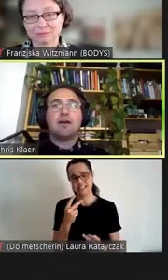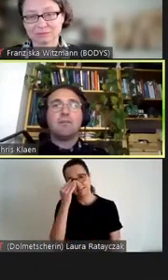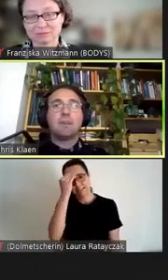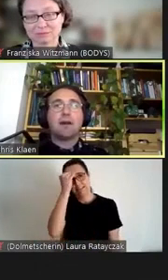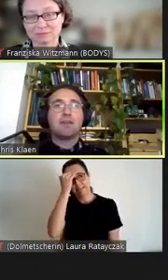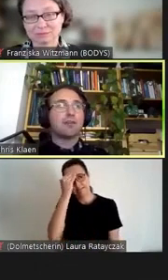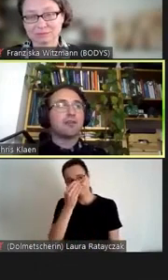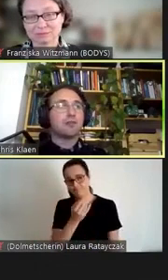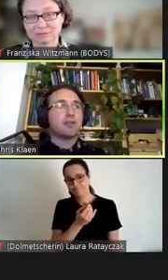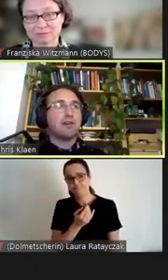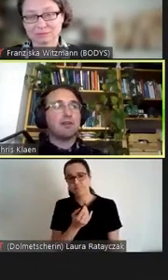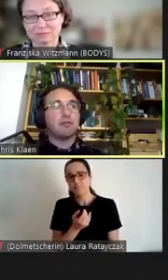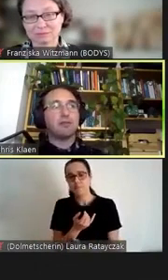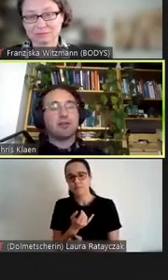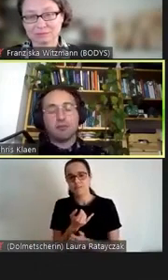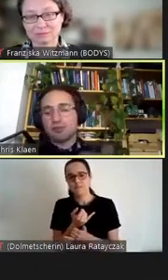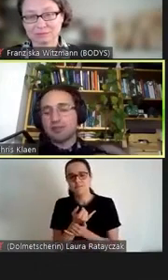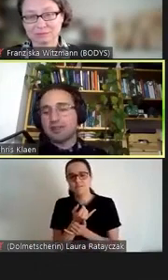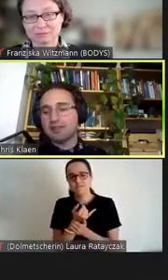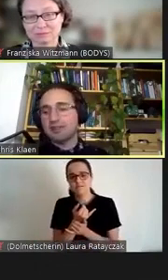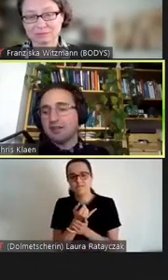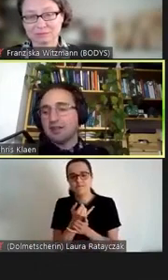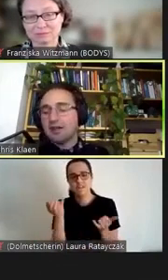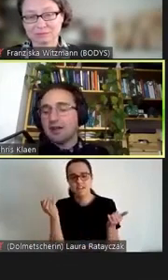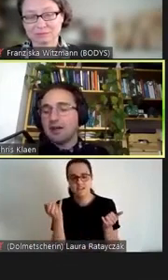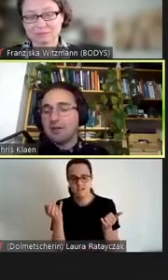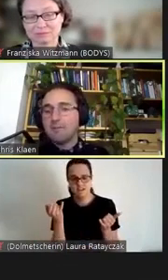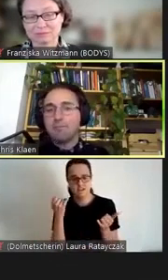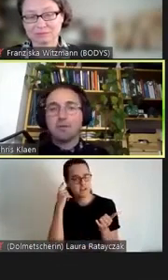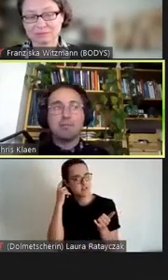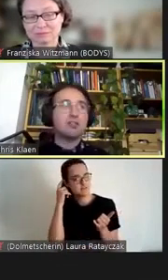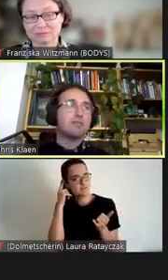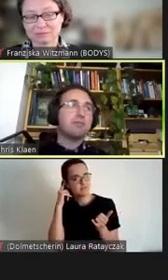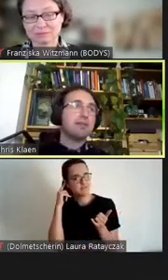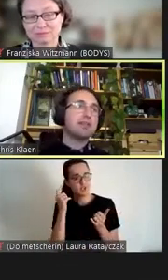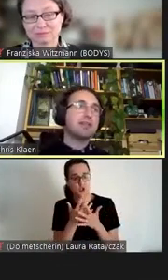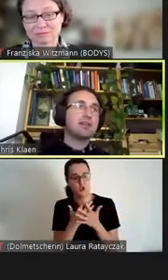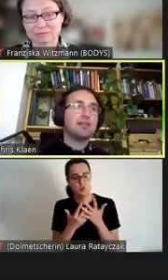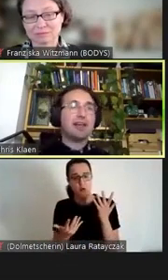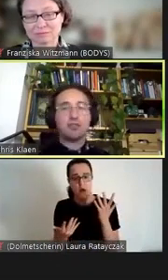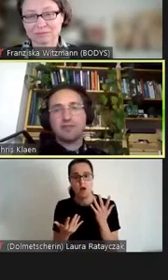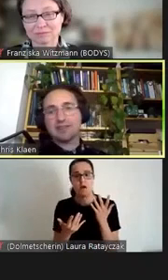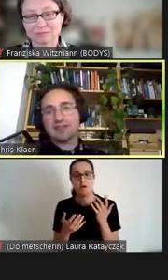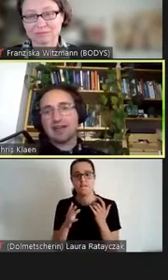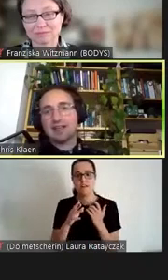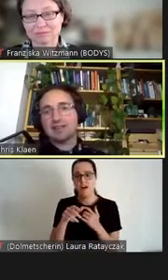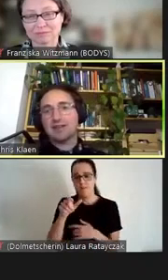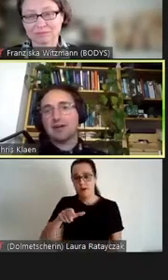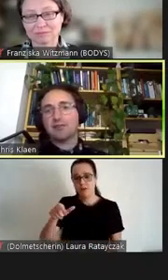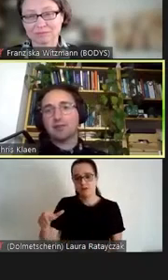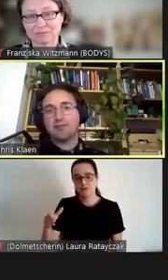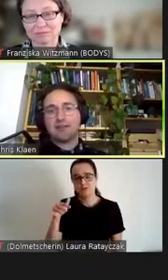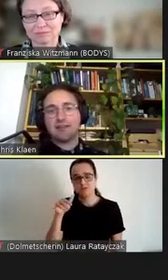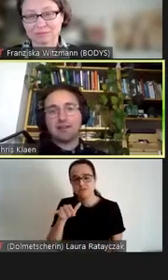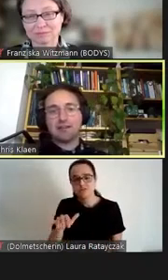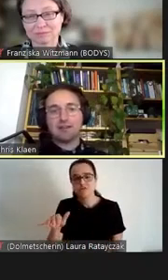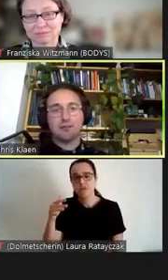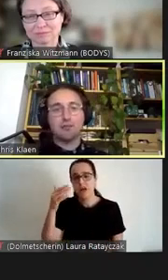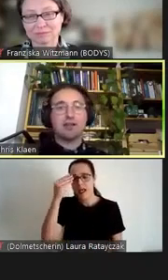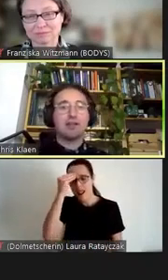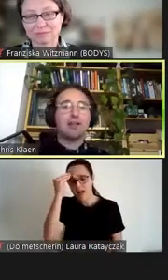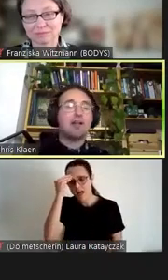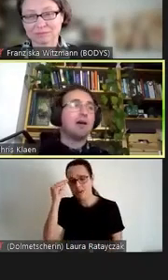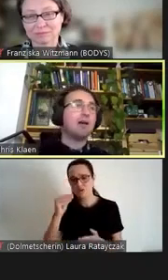wie ein solches Unterfangen unter Umständen Menschen mit Lernschwierigkeiten auf dem Weg